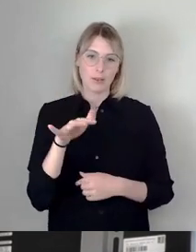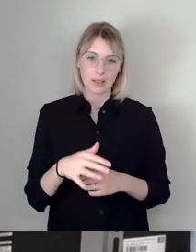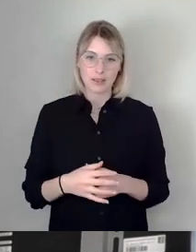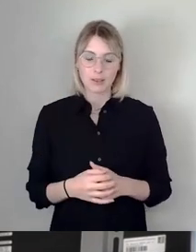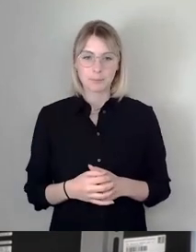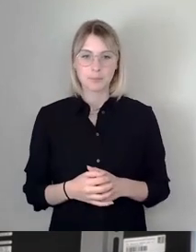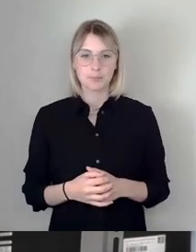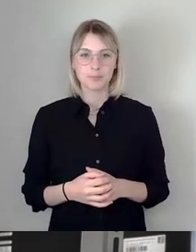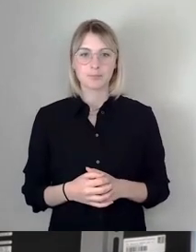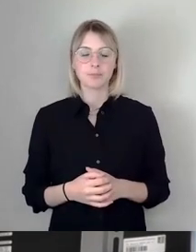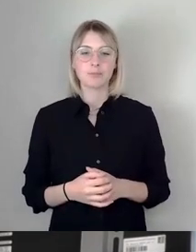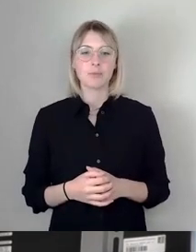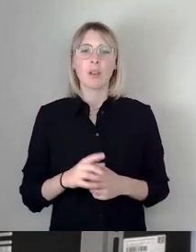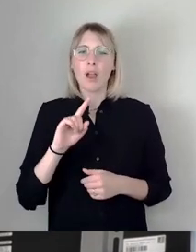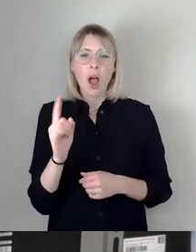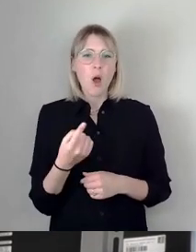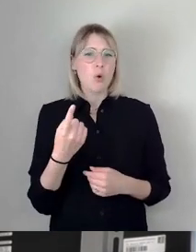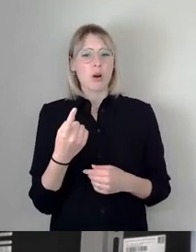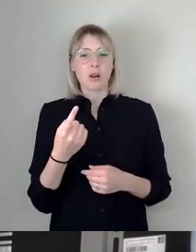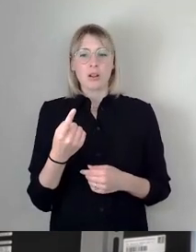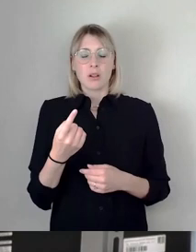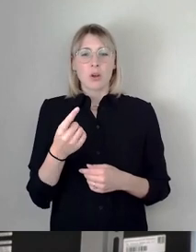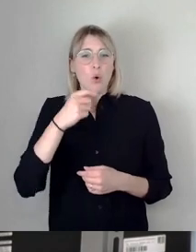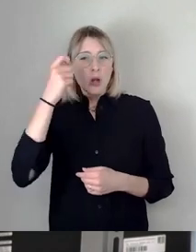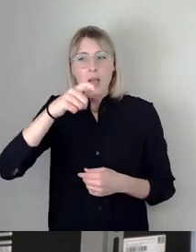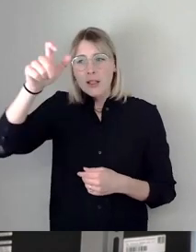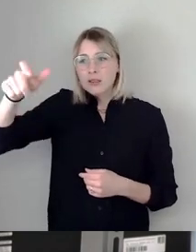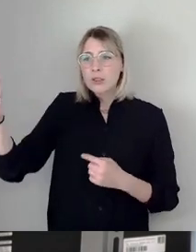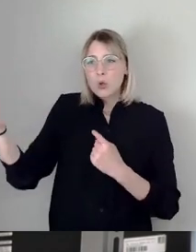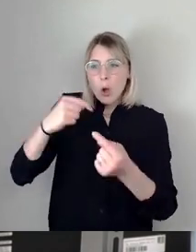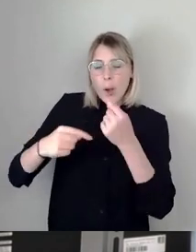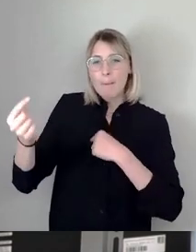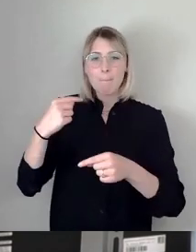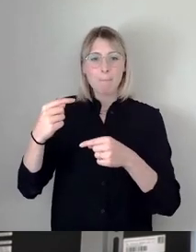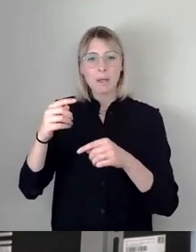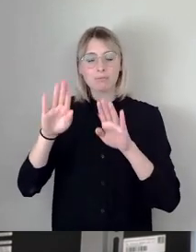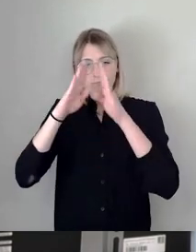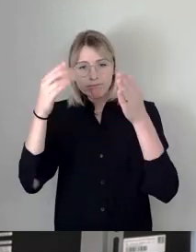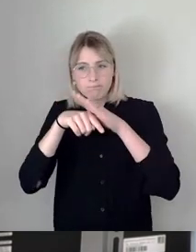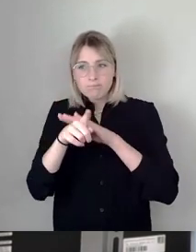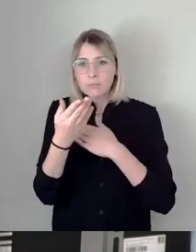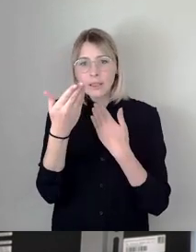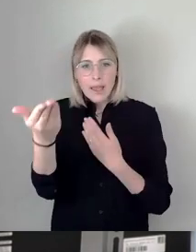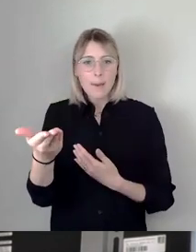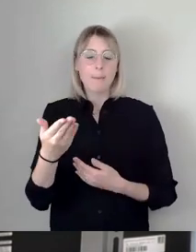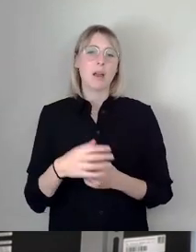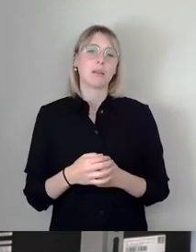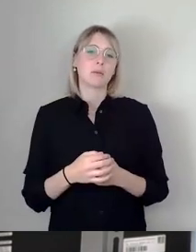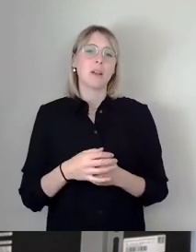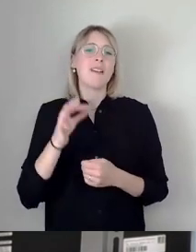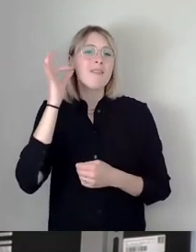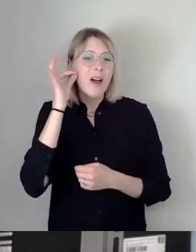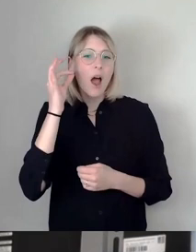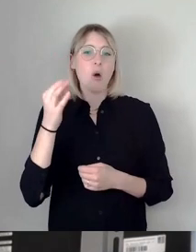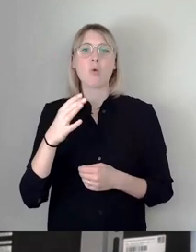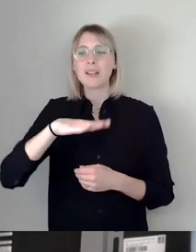kurzfristige Unterbringung von tausend von Ukrainerinnen und Ukrainerinnen, die Versorgung der zumeist Frauen und Kinder und letztendlich die Integration